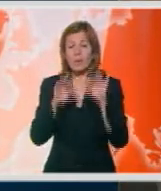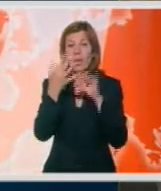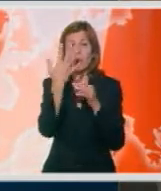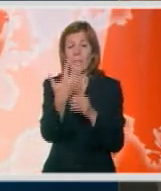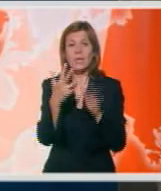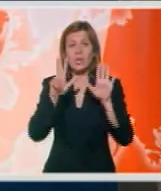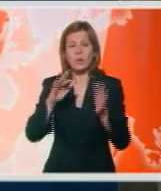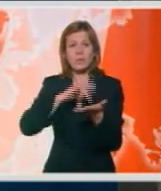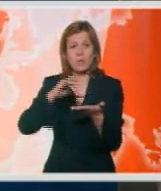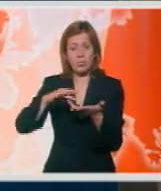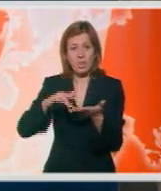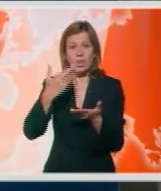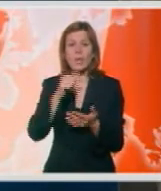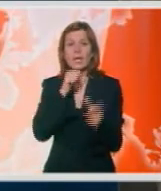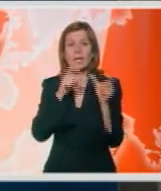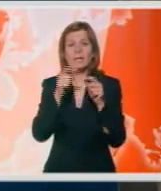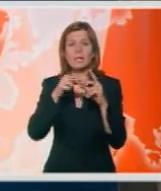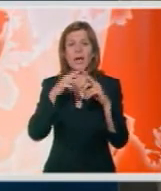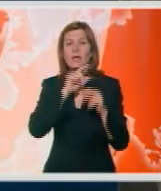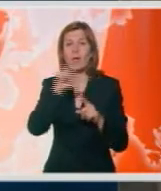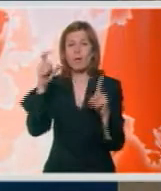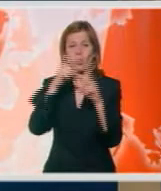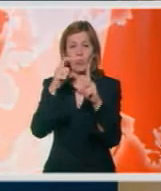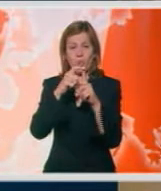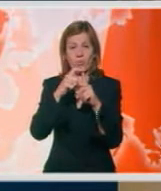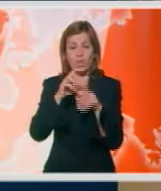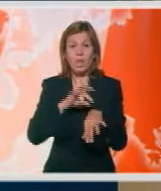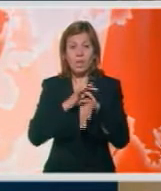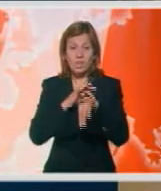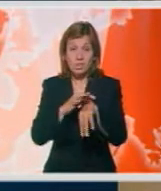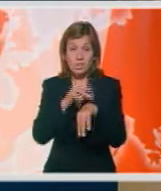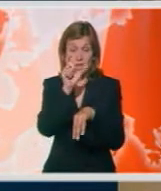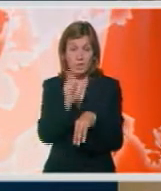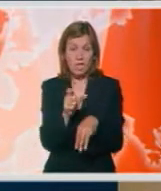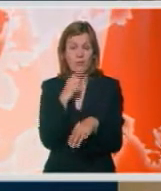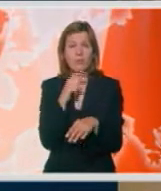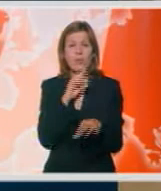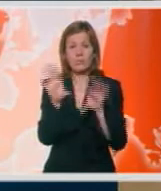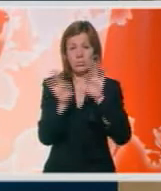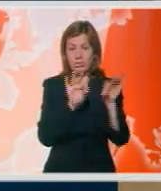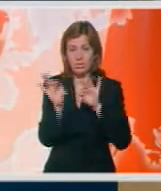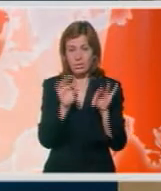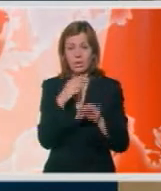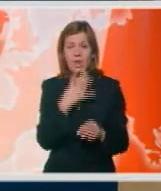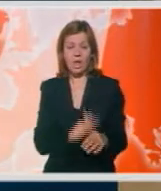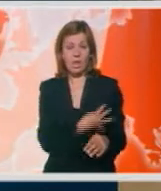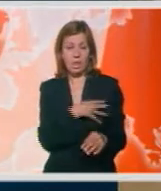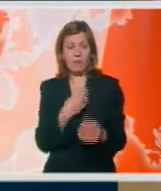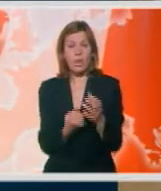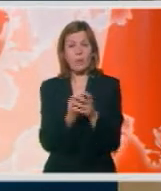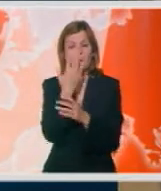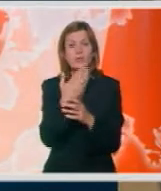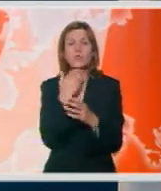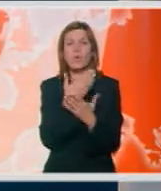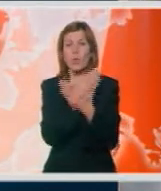lokacija, od Istre do Dubrovnika. Šef kolekcije vodozemaca i reptila u Hrvatskom prirodnjačkom